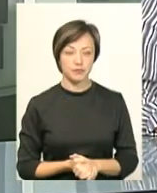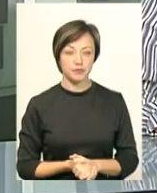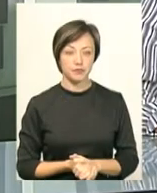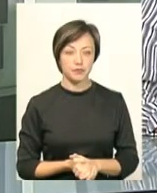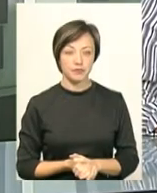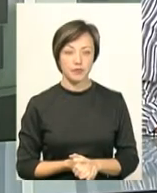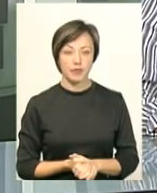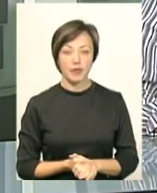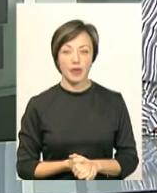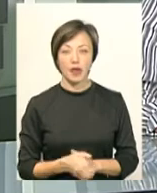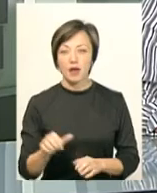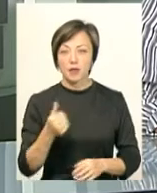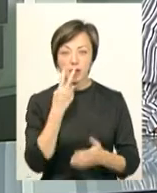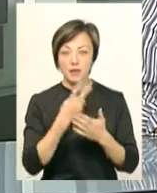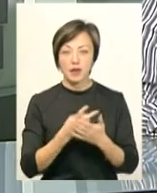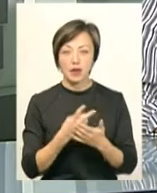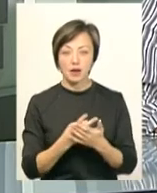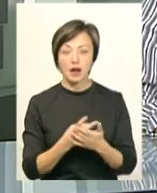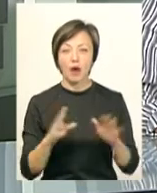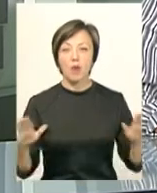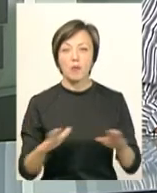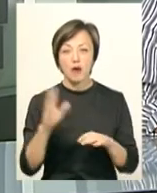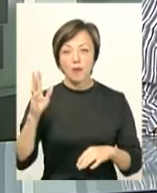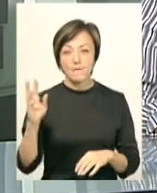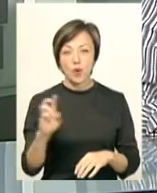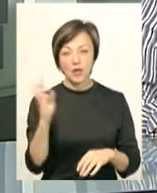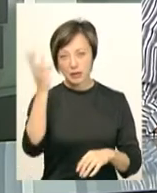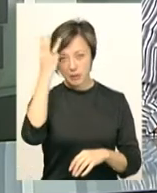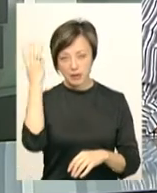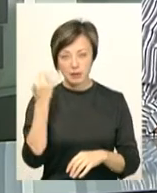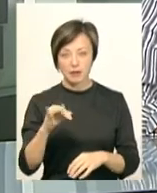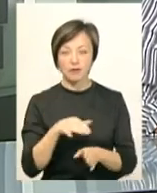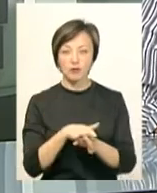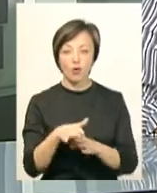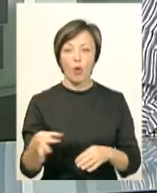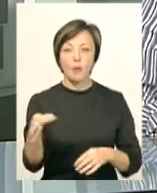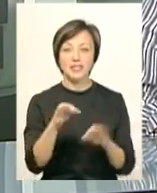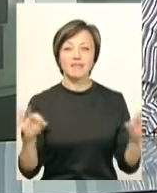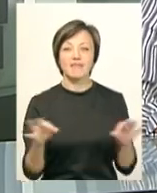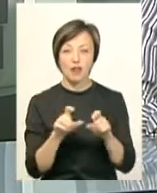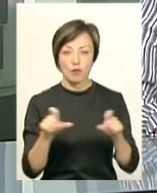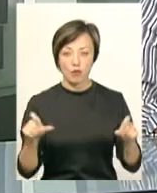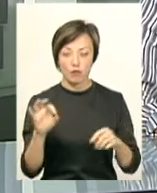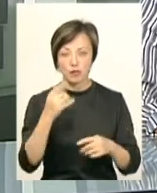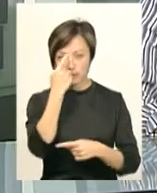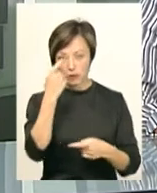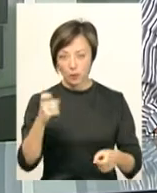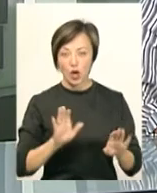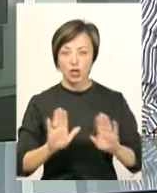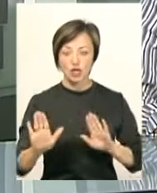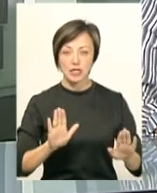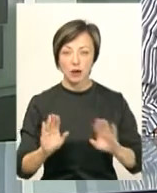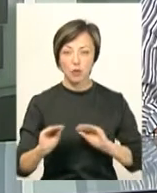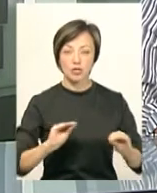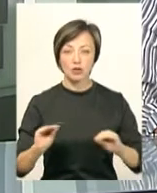Прем'єра опери «Богдан Хмельницький» за мотивами Костянтина Данькевича відбудеться у Хмельницькій обласній філармонії. Про це повідомила режисер